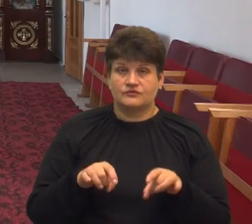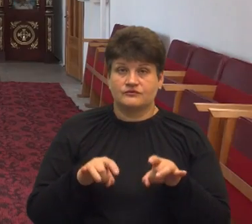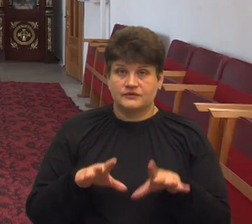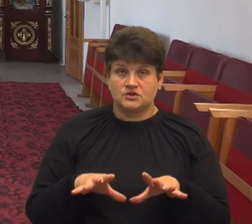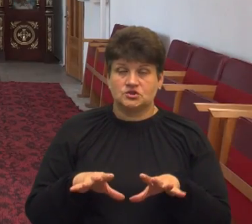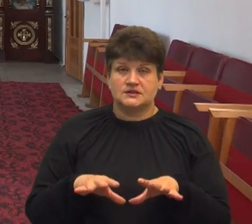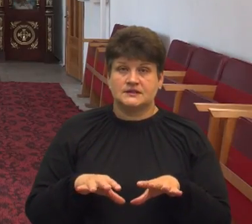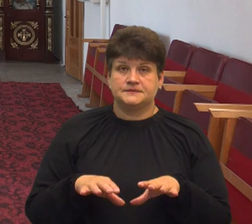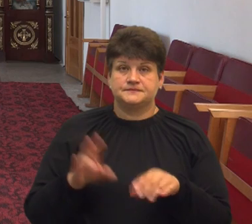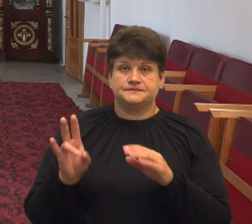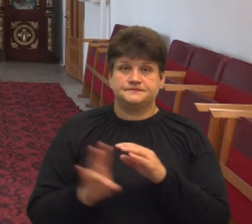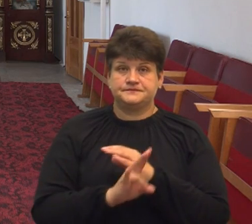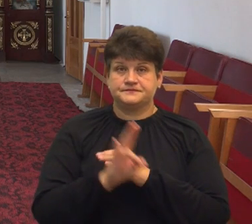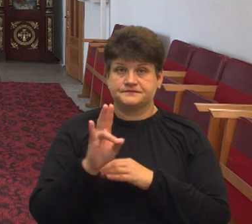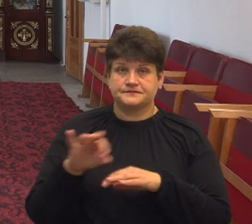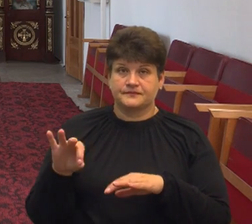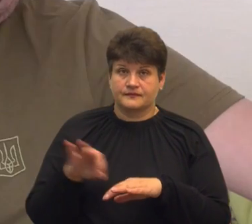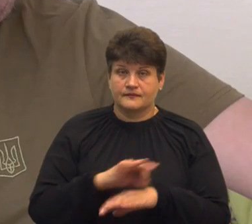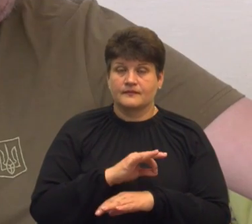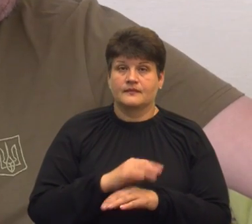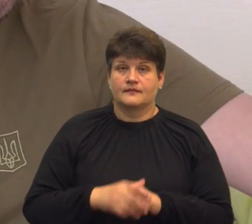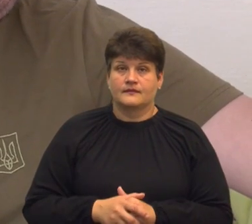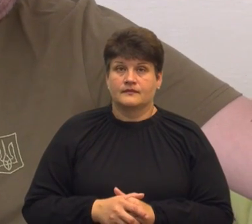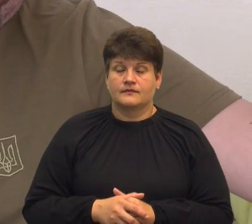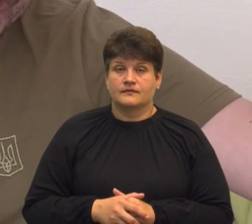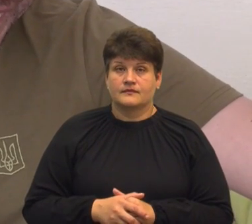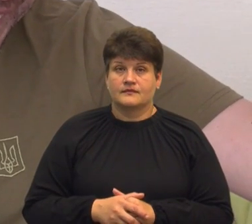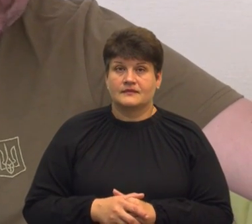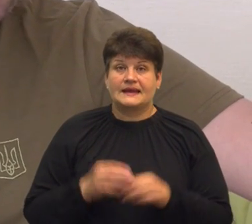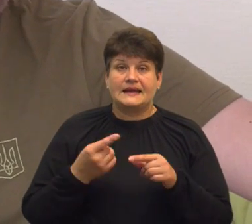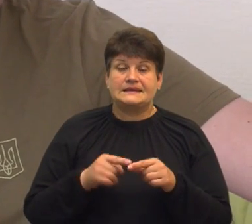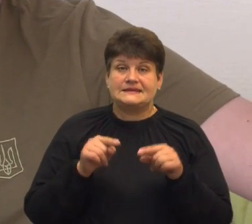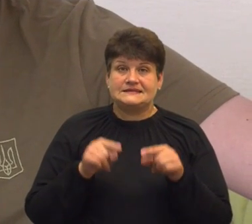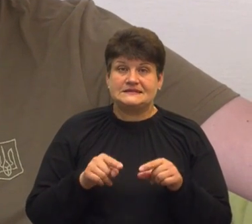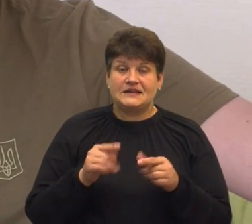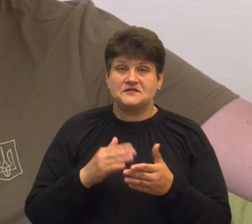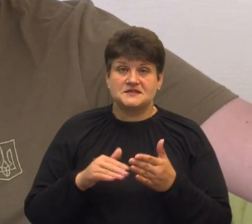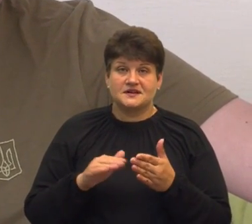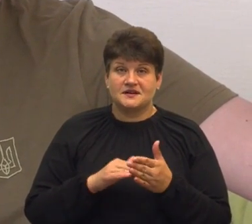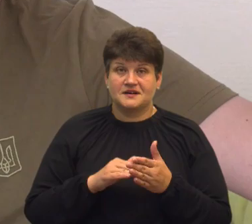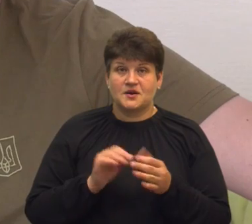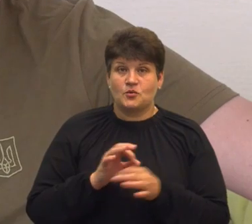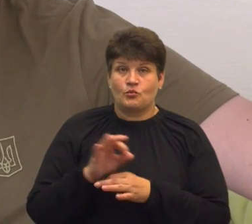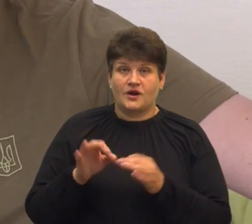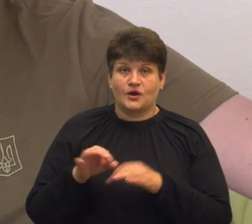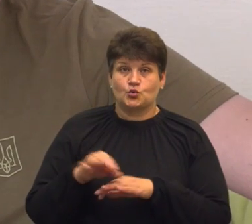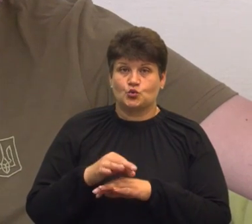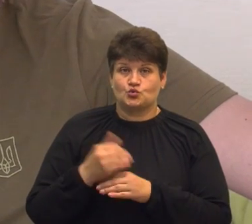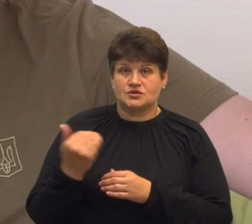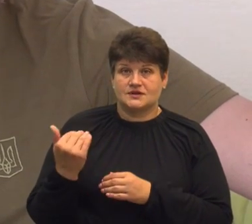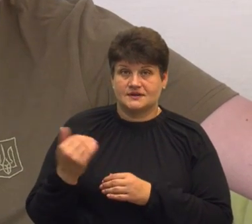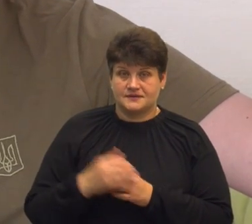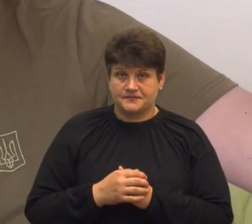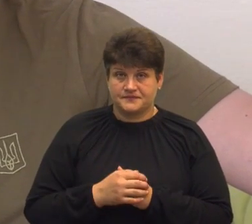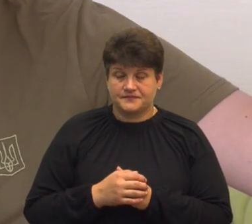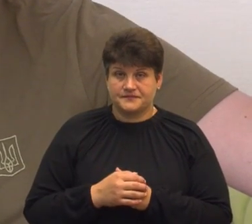Шлюб взяли в лікарняній капличці. Це взагалі, скажімо так, проєкт дружини. Ми ж